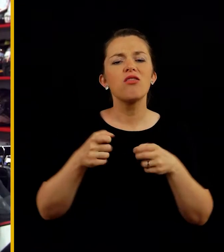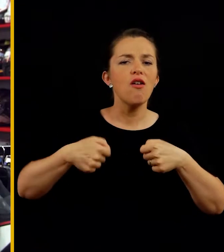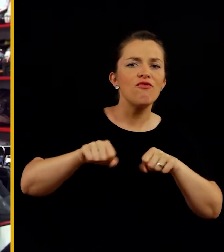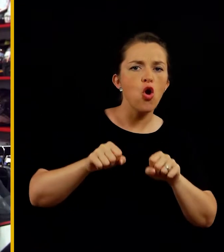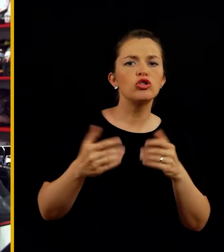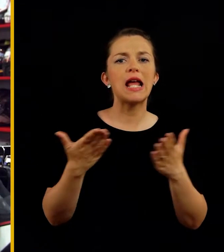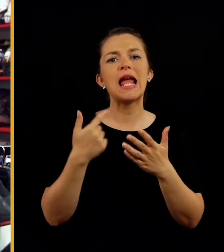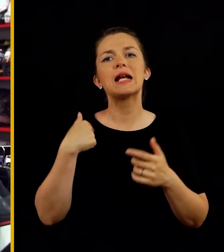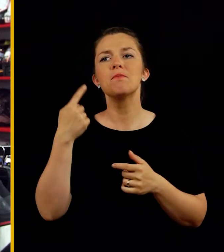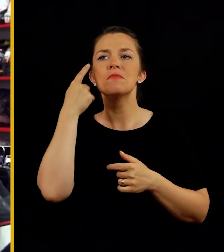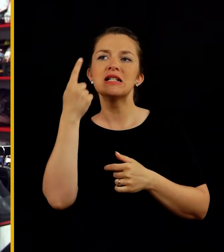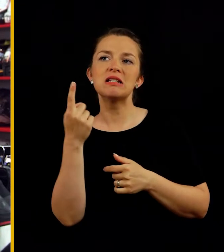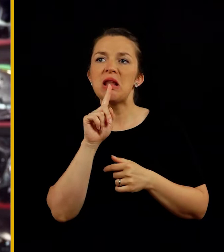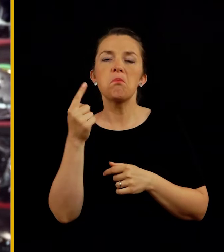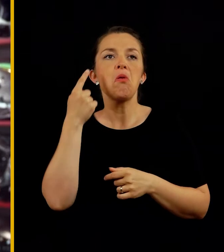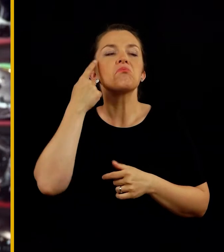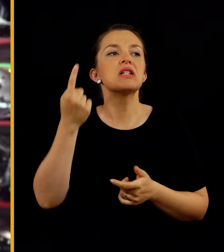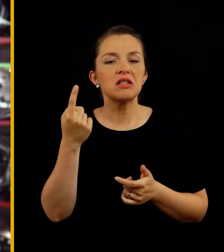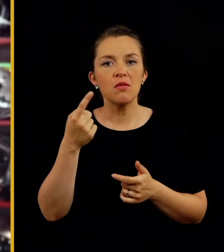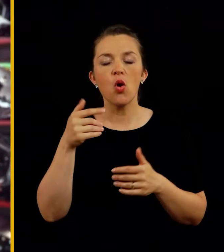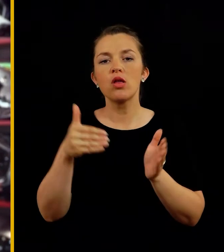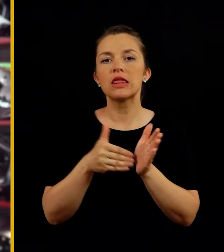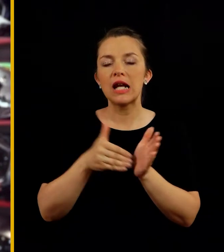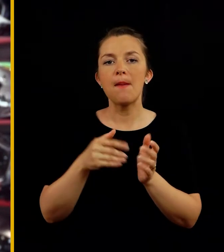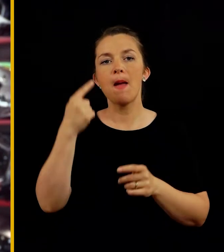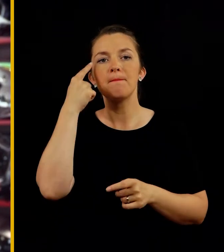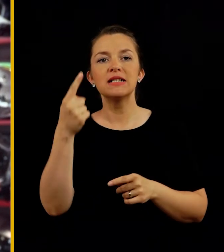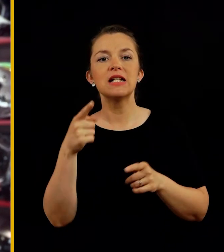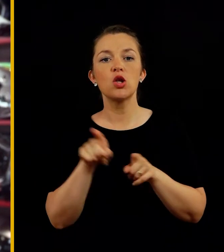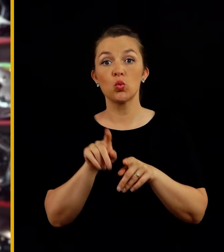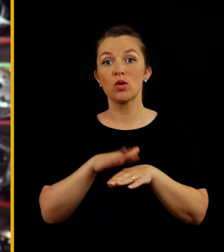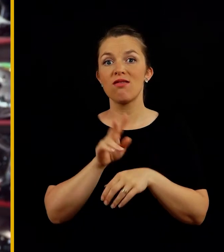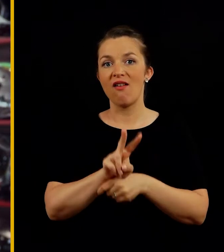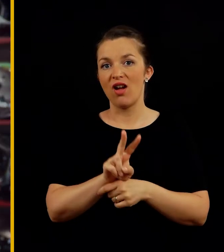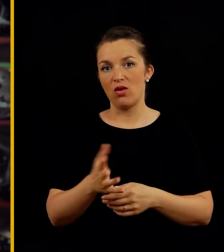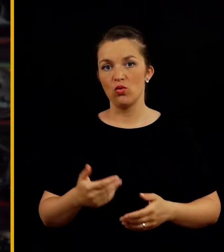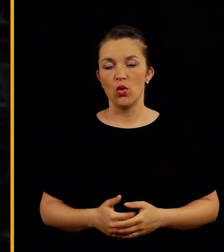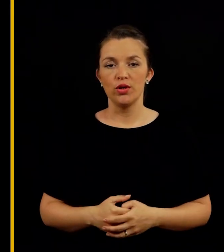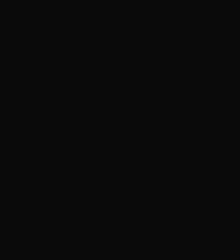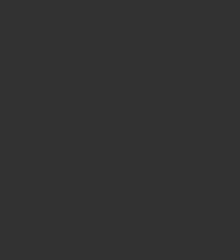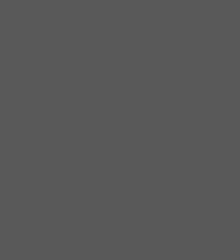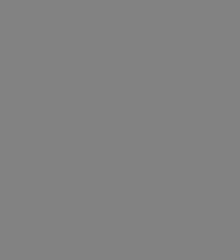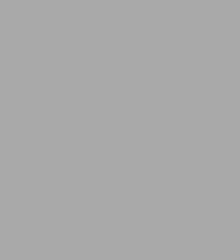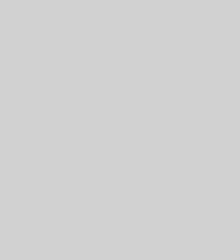tiste kratke vožnje, pri katerih v bistvu niti ne pomislimo, da je potrebno misliti tudi na varnost.